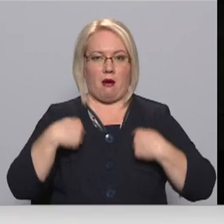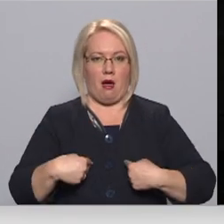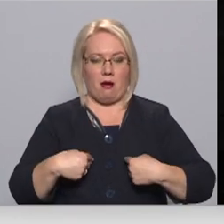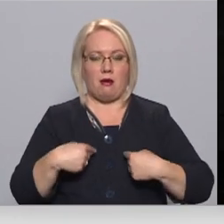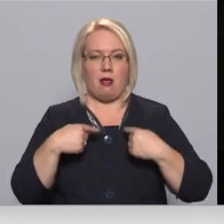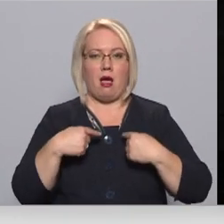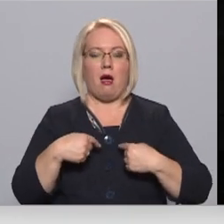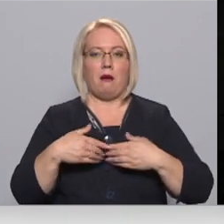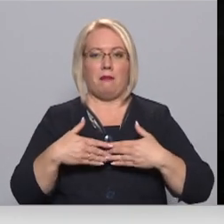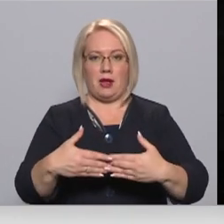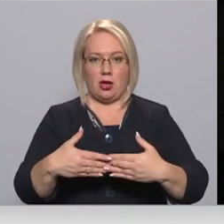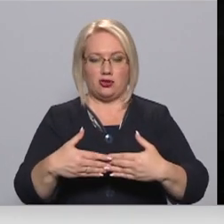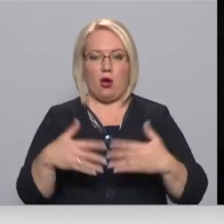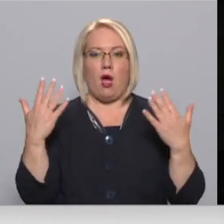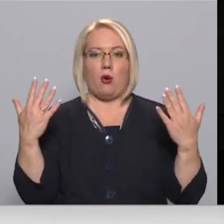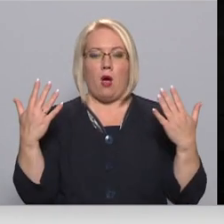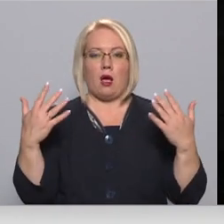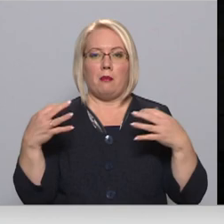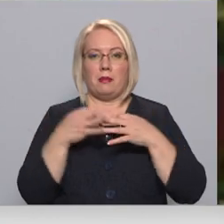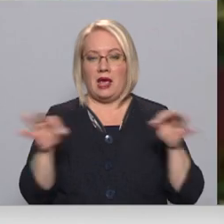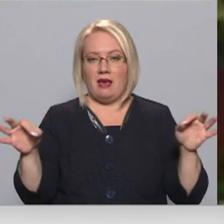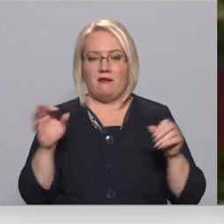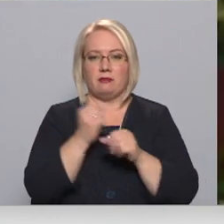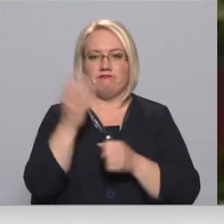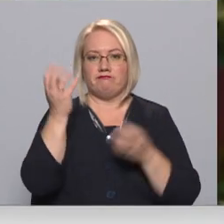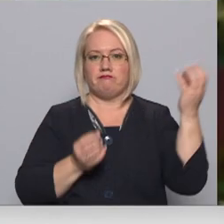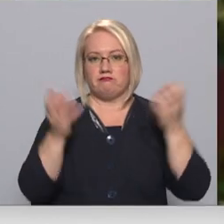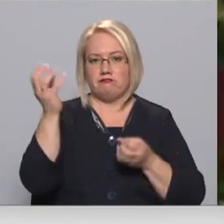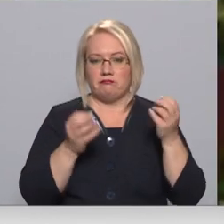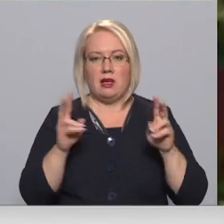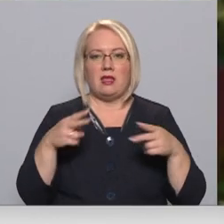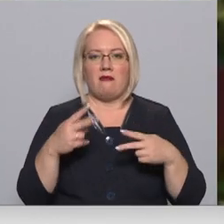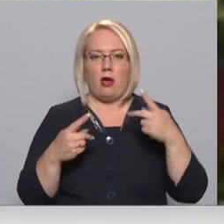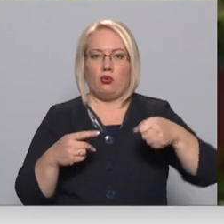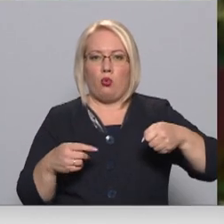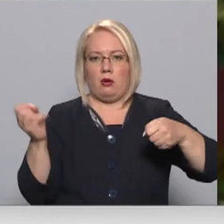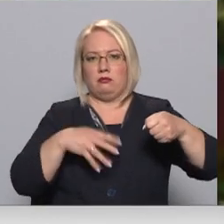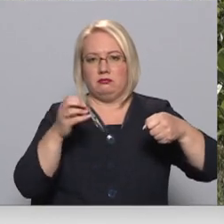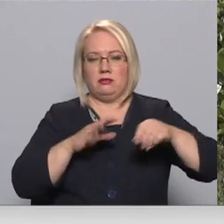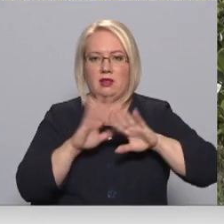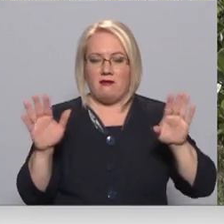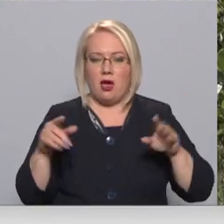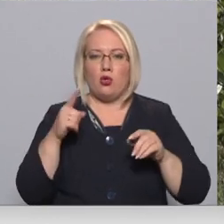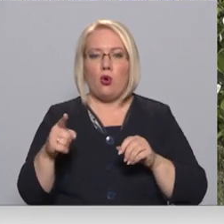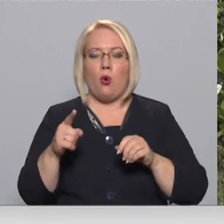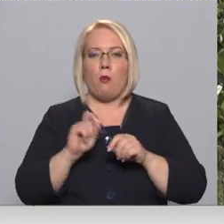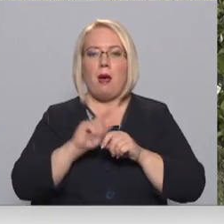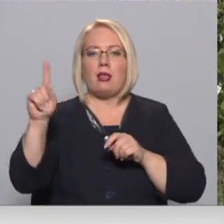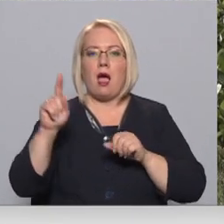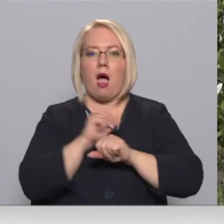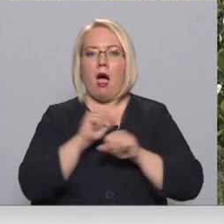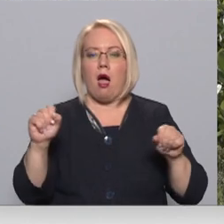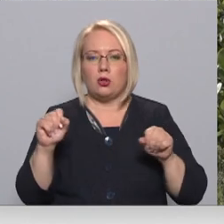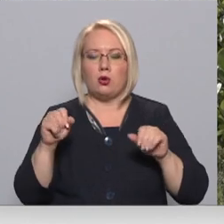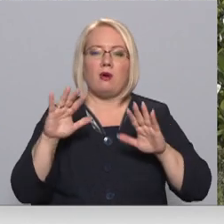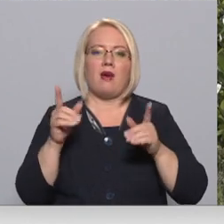un apsroks ir brīvs, var strādāt rabām rokām, tev nav vienā rokā kaut kas jātura. Tas palielina to tempu, ko cilvēks var lasīt,